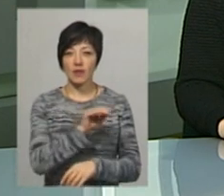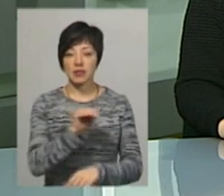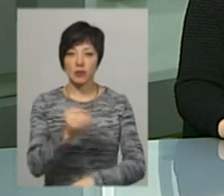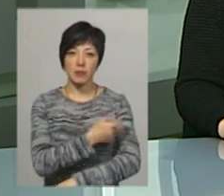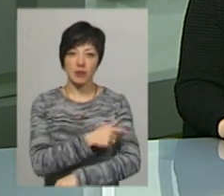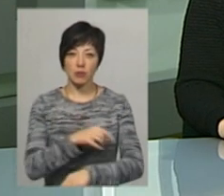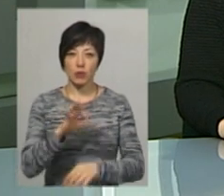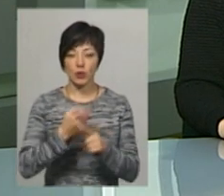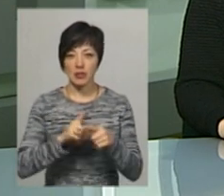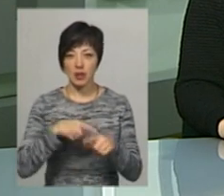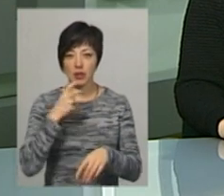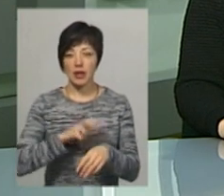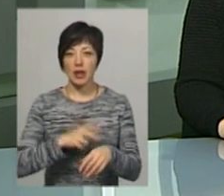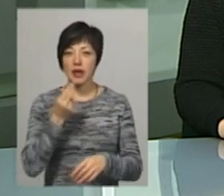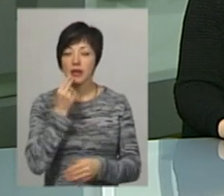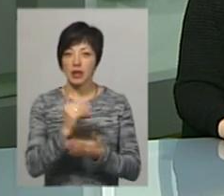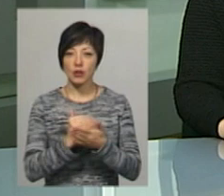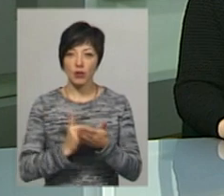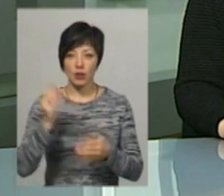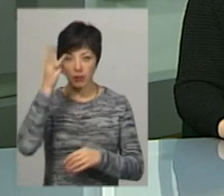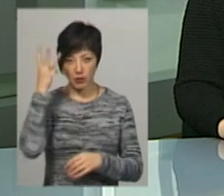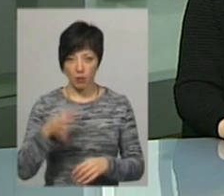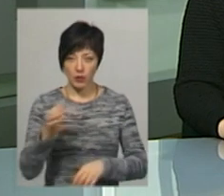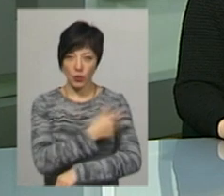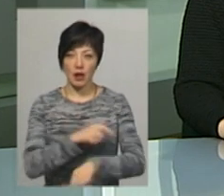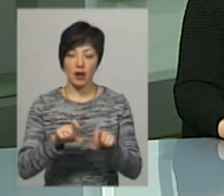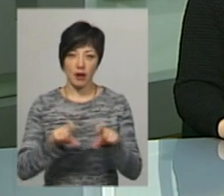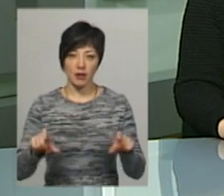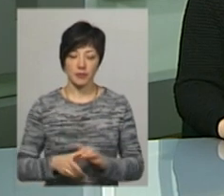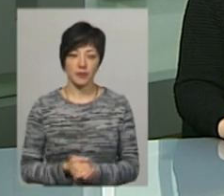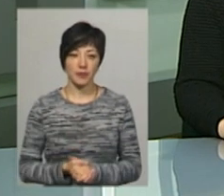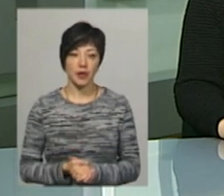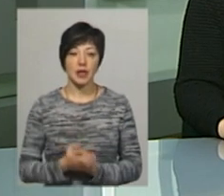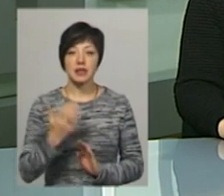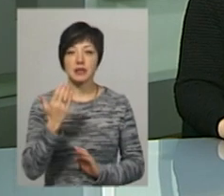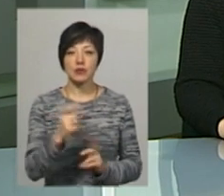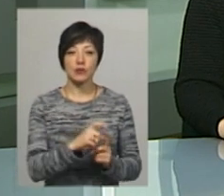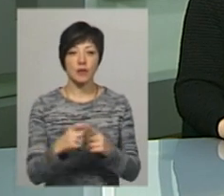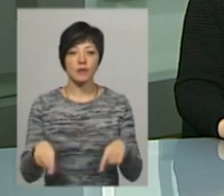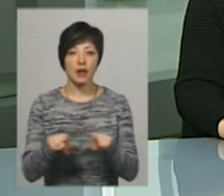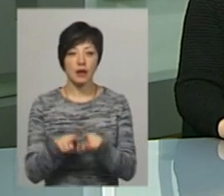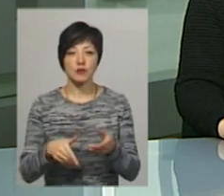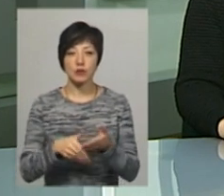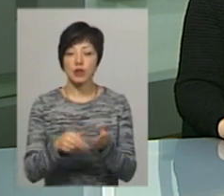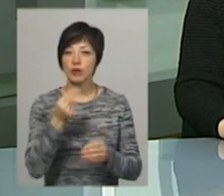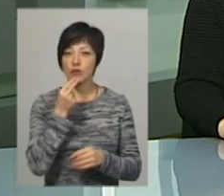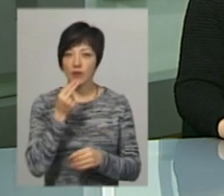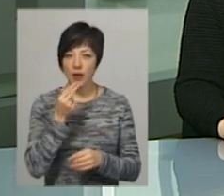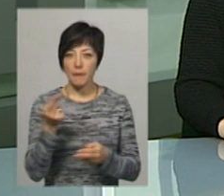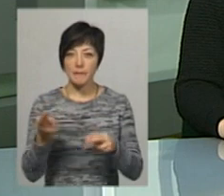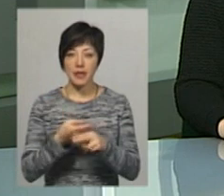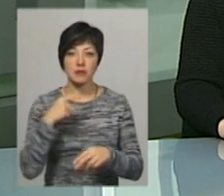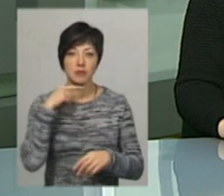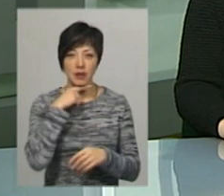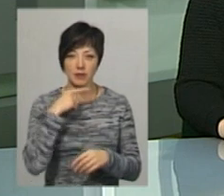медицини. Про це каже лікар-діетолог Хмельницької обласної лікарні Альона Брянцева. За її словами, у таких способах харчування, як вегетаріанство